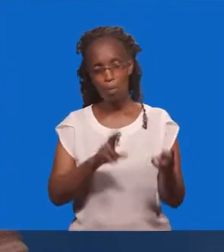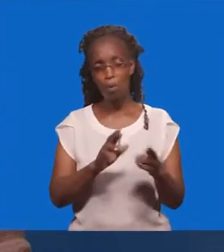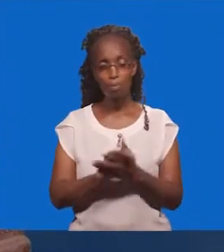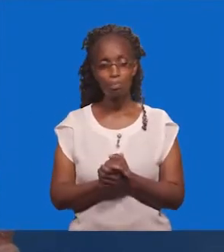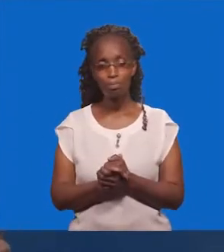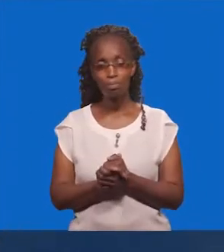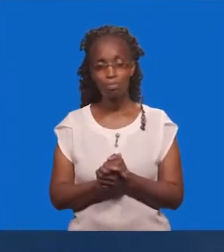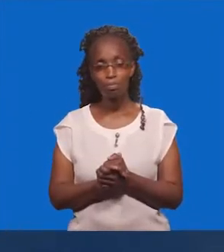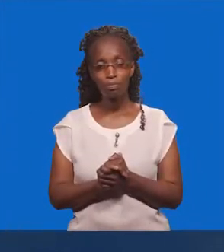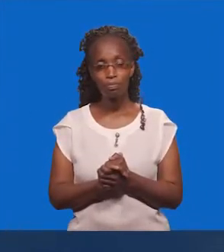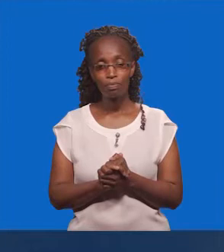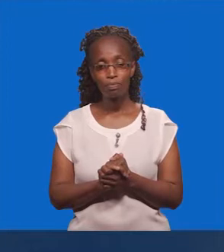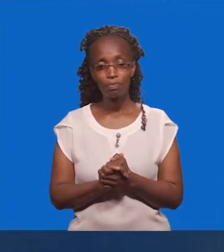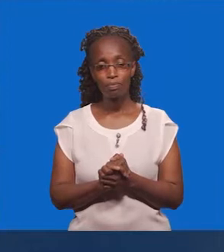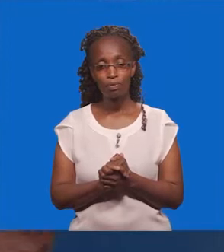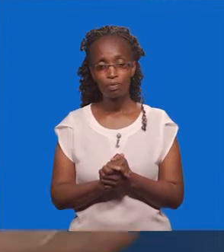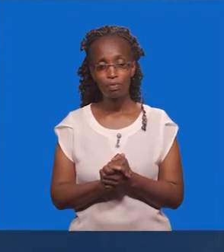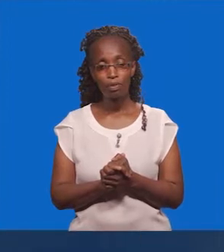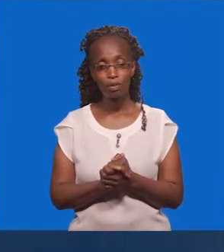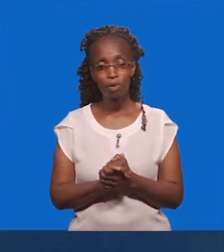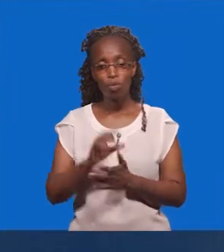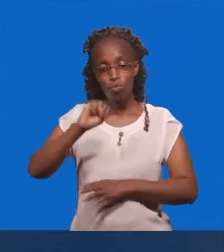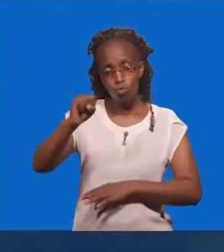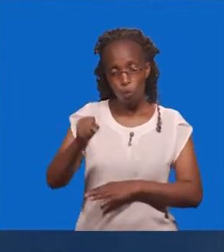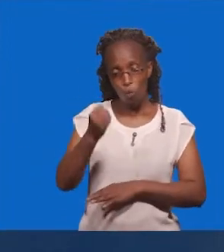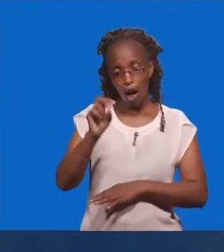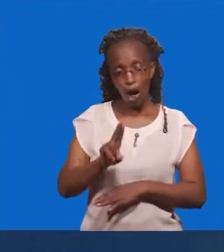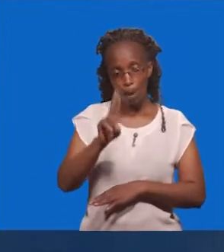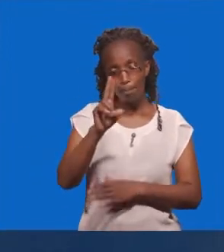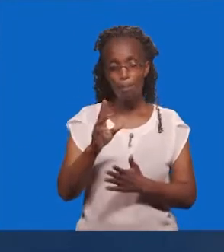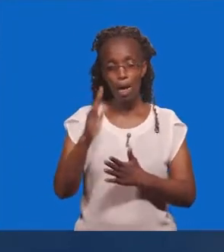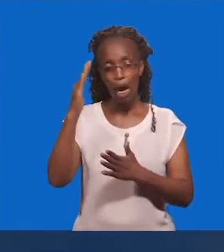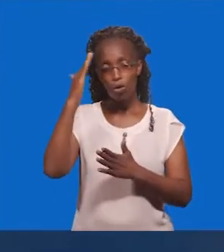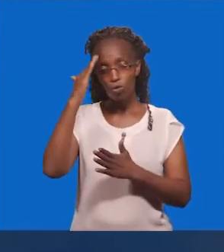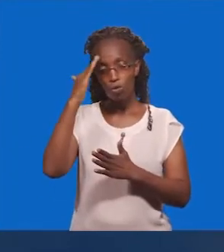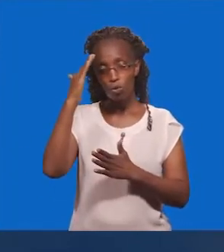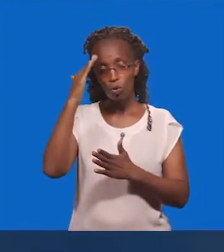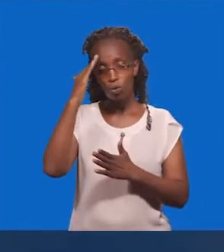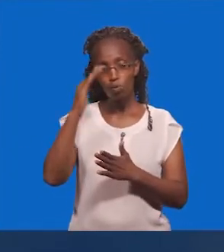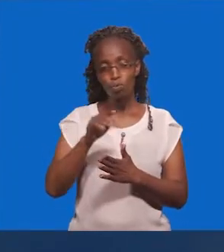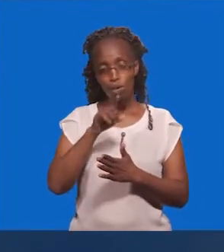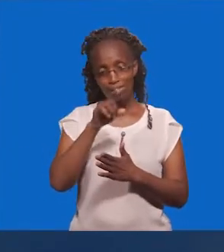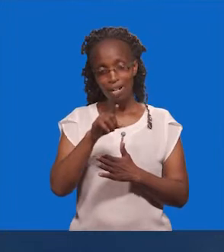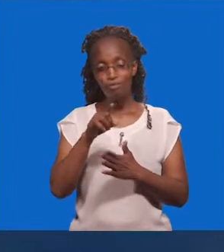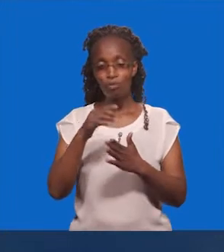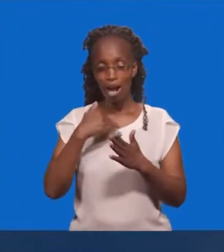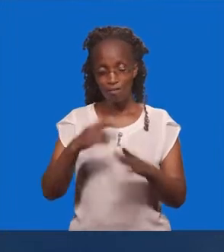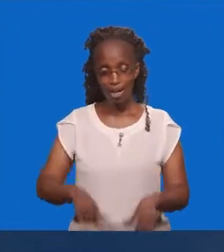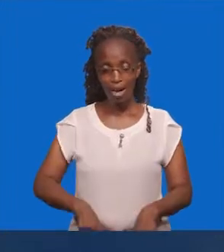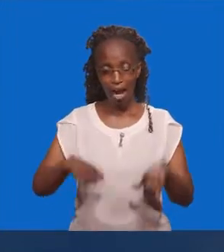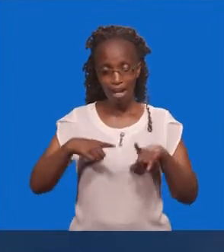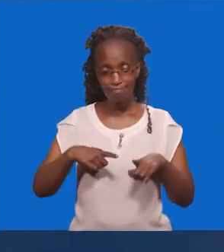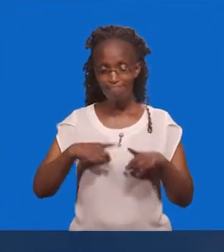Sio kawaida, kuamuka tu na kunjipata tu, uko na uwa uwa yata kama umeamuka ukiwa katika aligani